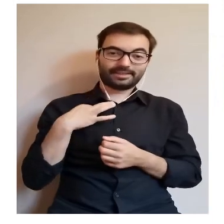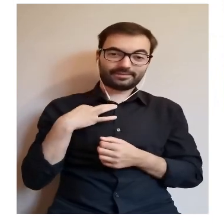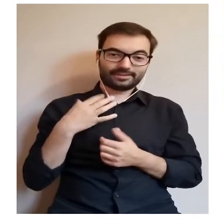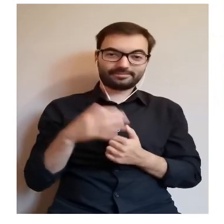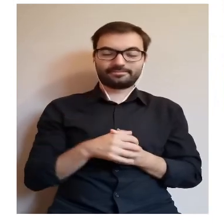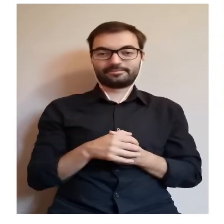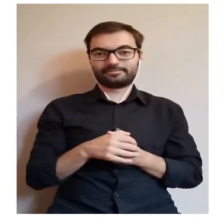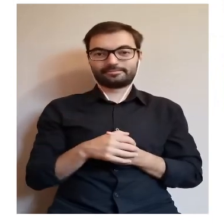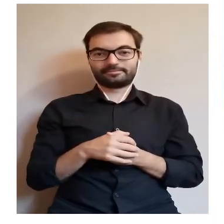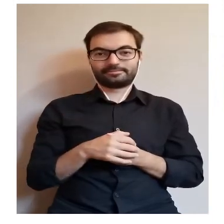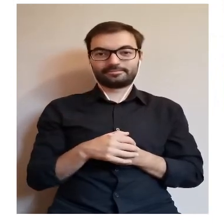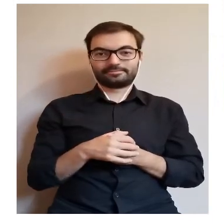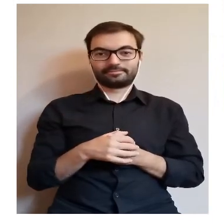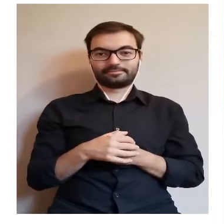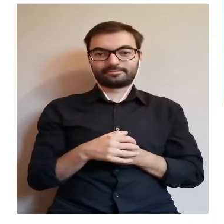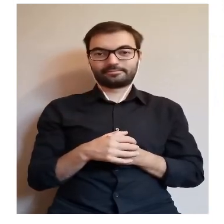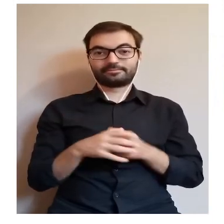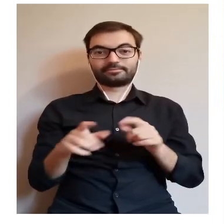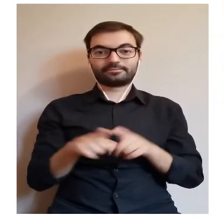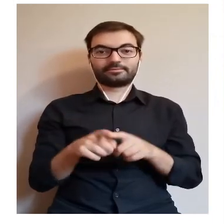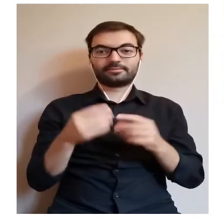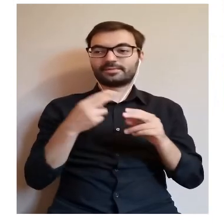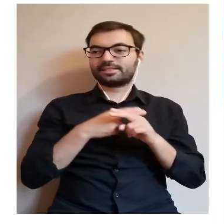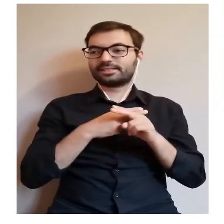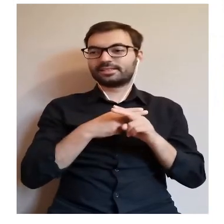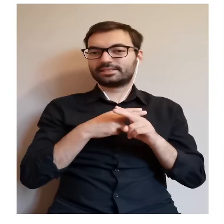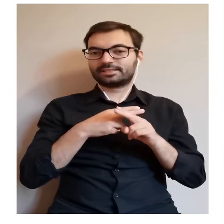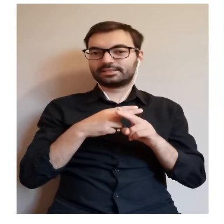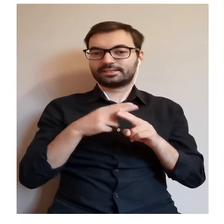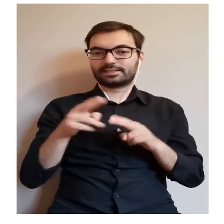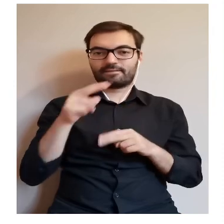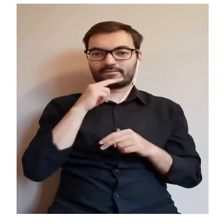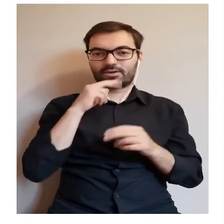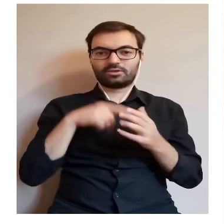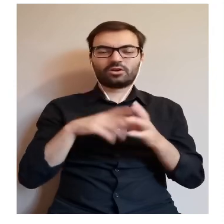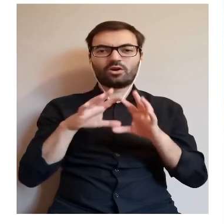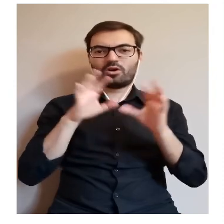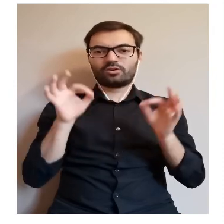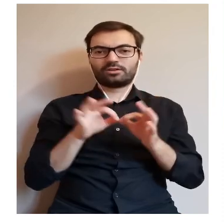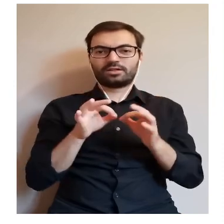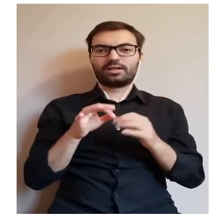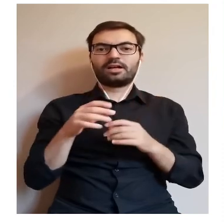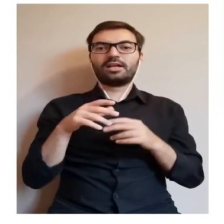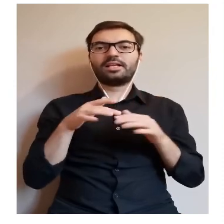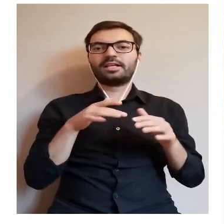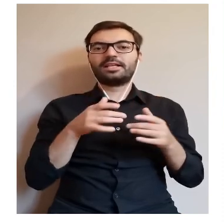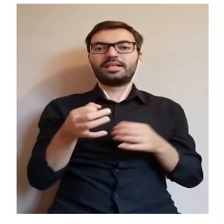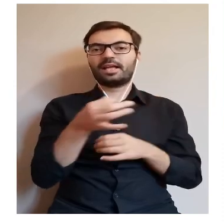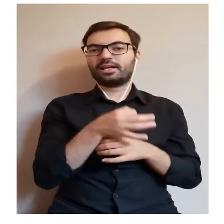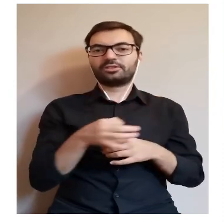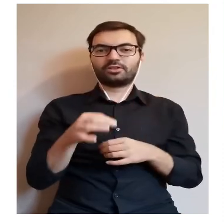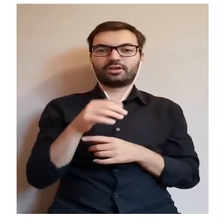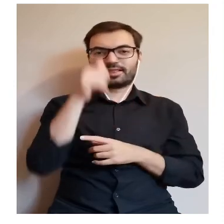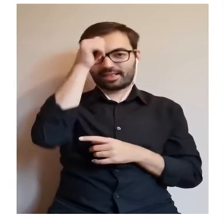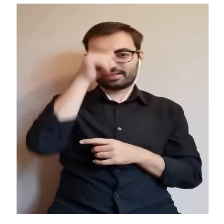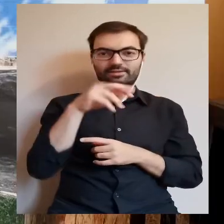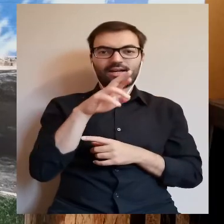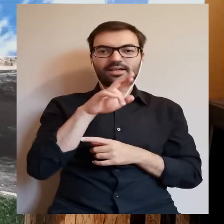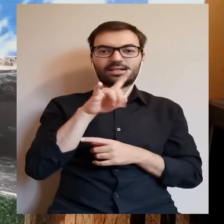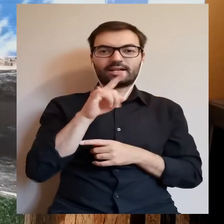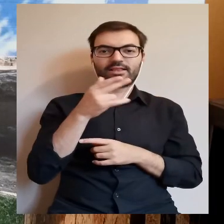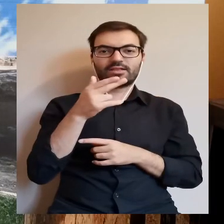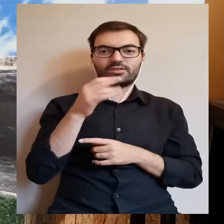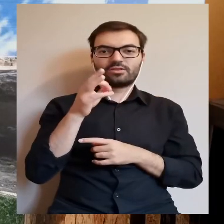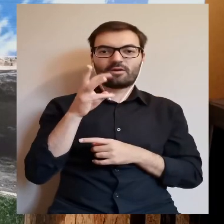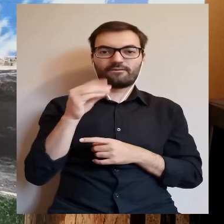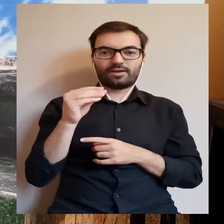prywatne. Do tego ma niesamowicie czystą wodę. To są w ogóle jeziora rynnowe, połudowcowe i udało się